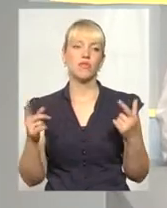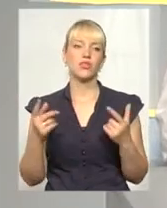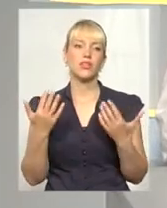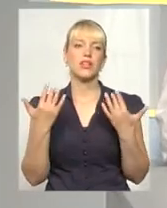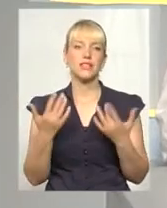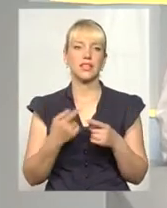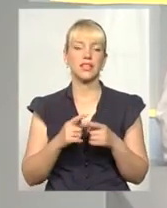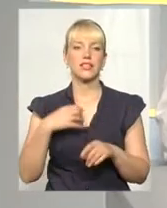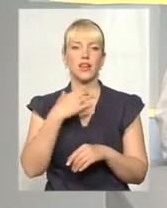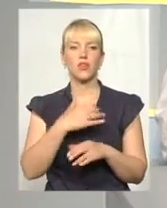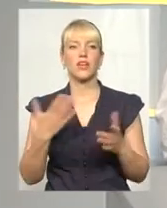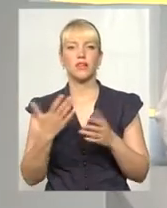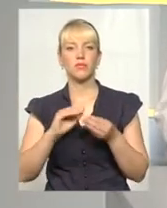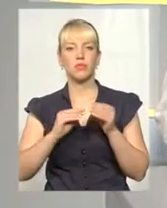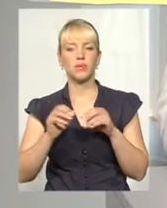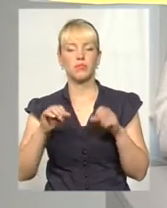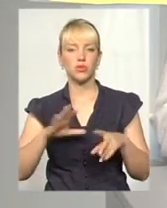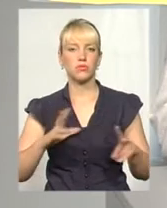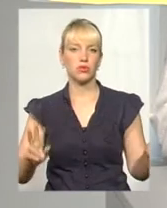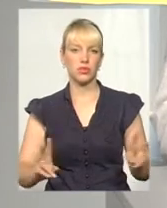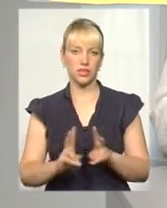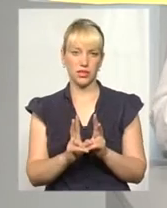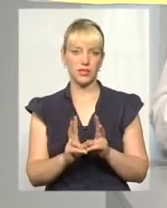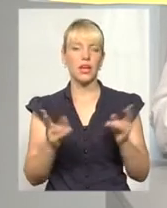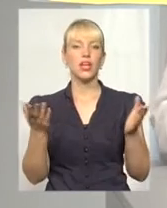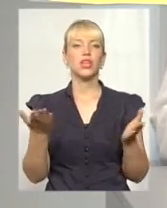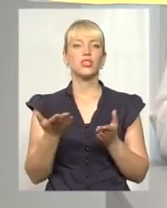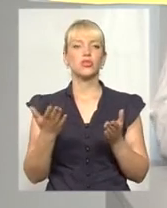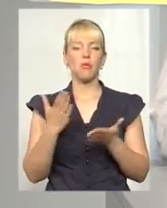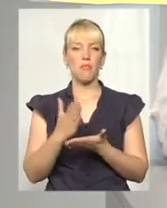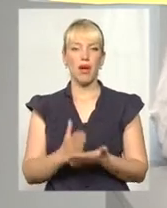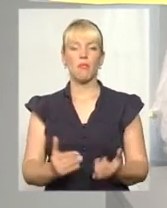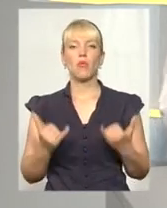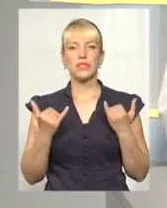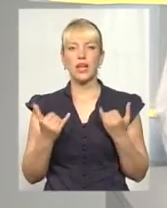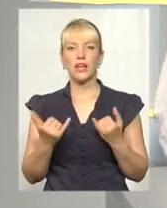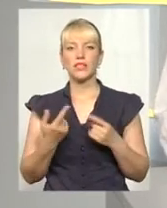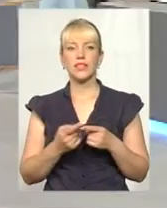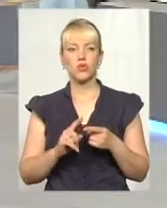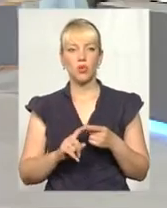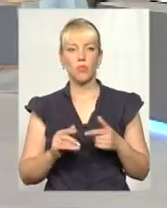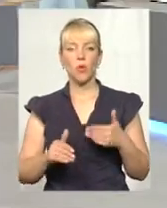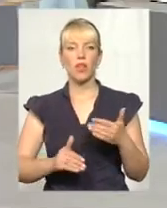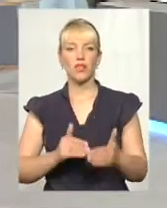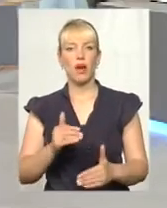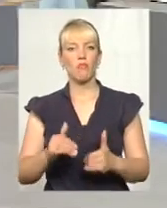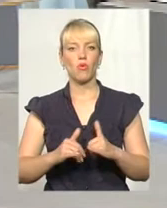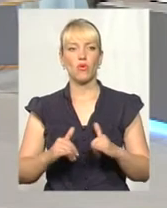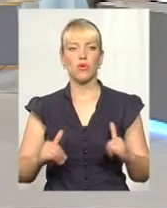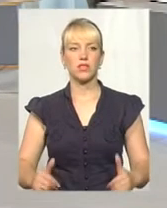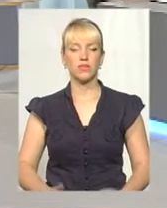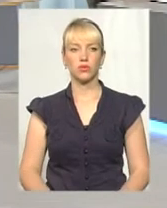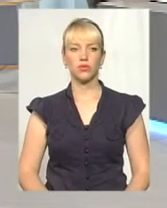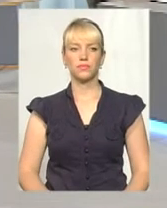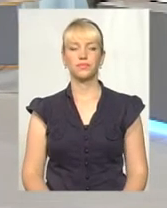якими проблемами ми маємо зіштовхнутися. Що маємо зараз на цьому етапі розвитку? Прошу по черзі, пані